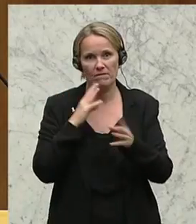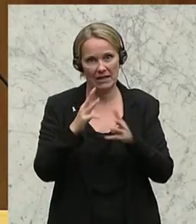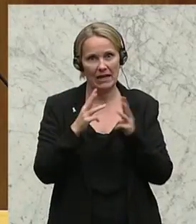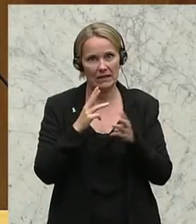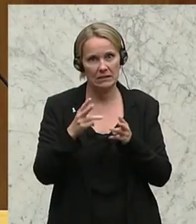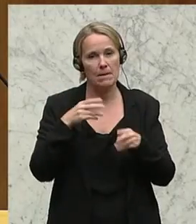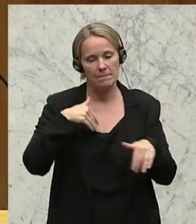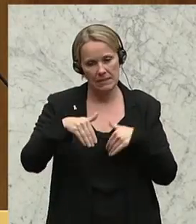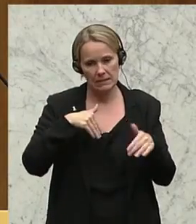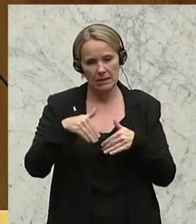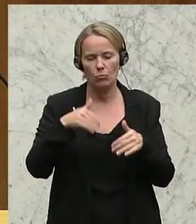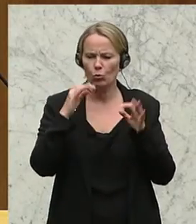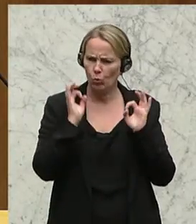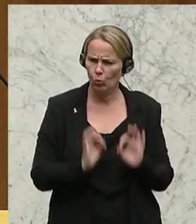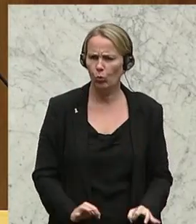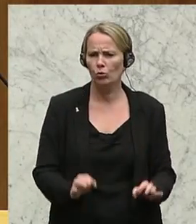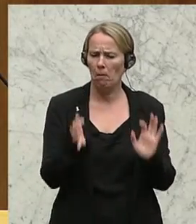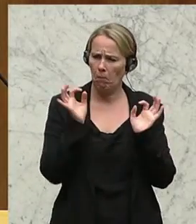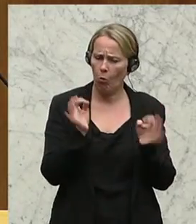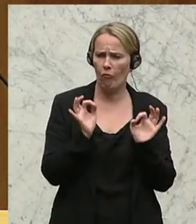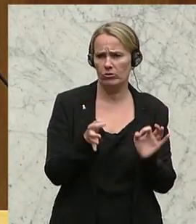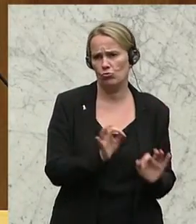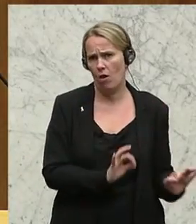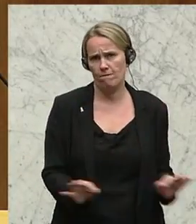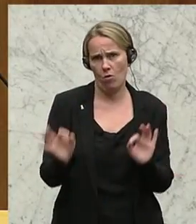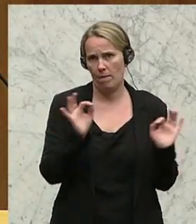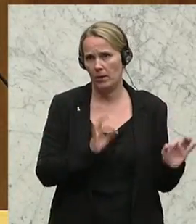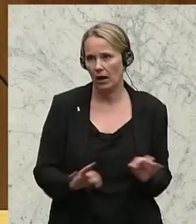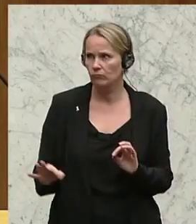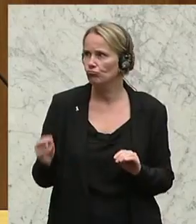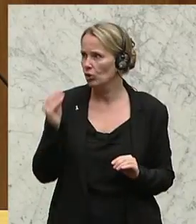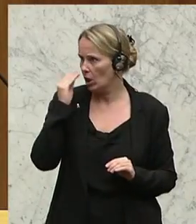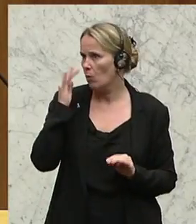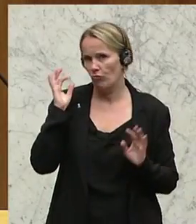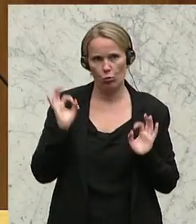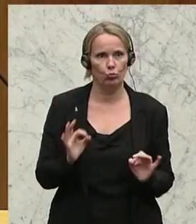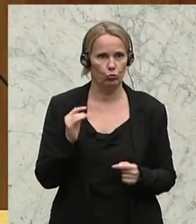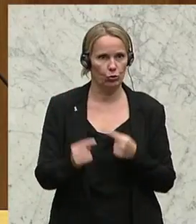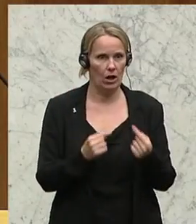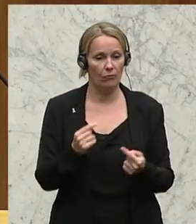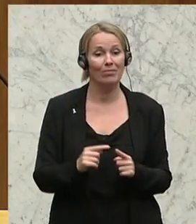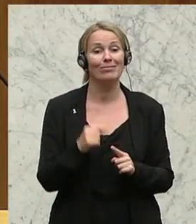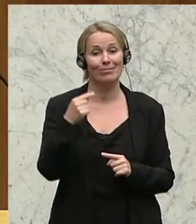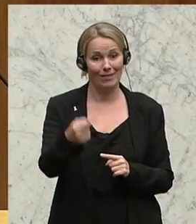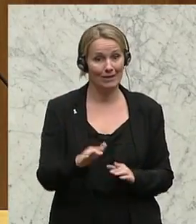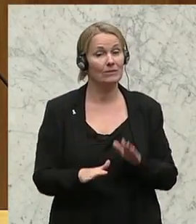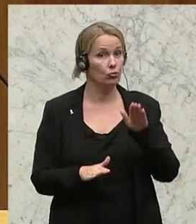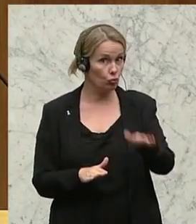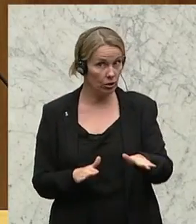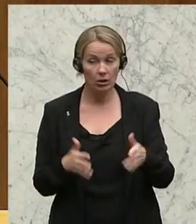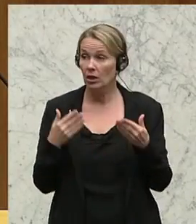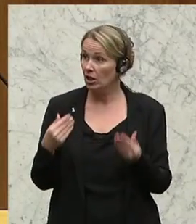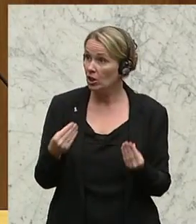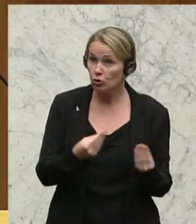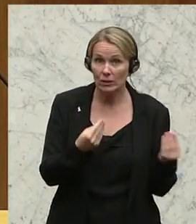gut und professionell vorzubereiten. Ich glaube, das hat wirklich sehr gut funktioniert. Im nächsten Schritt, geschätzte